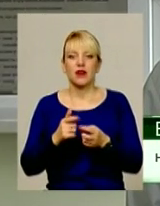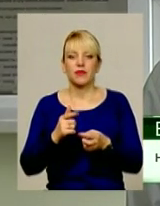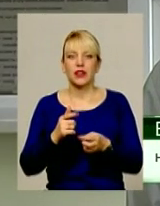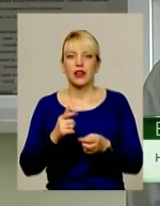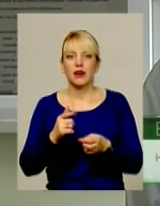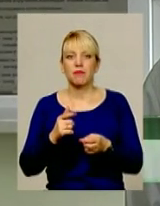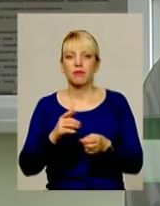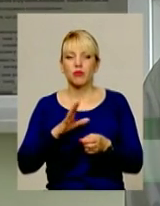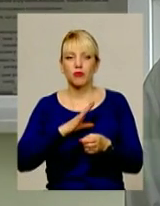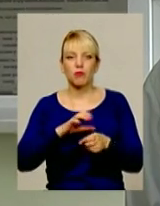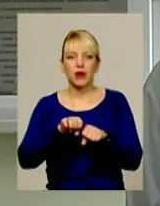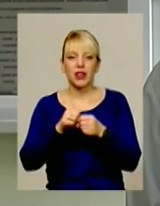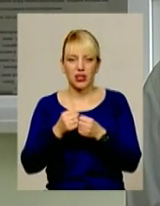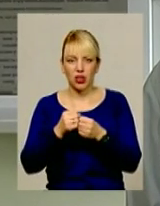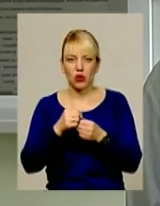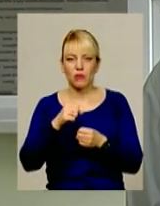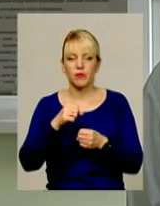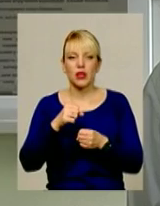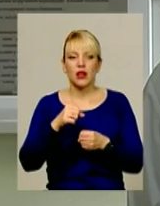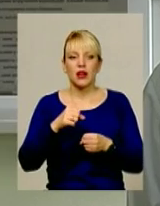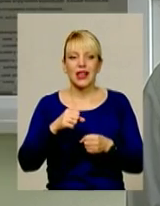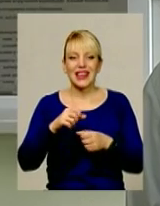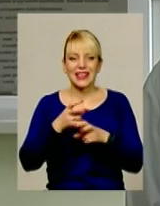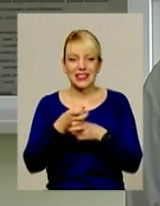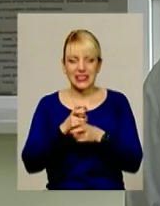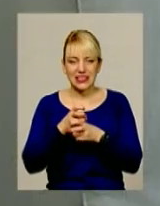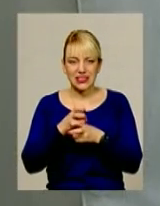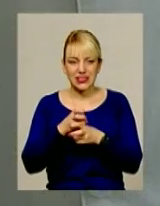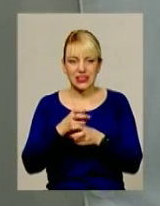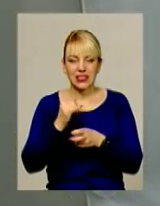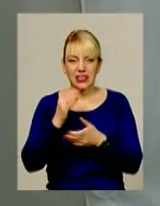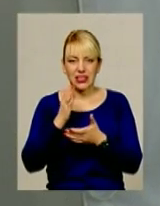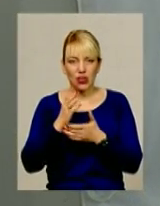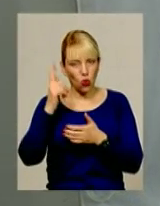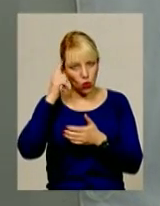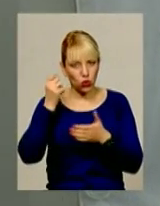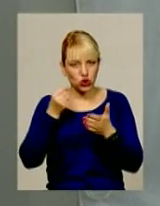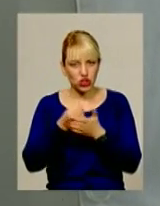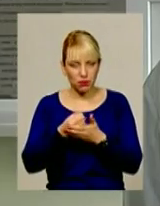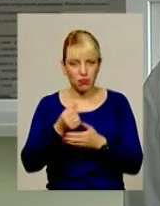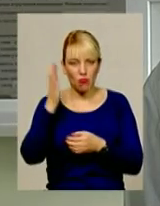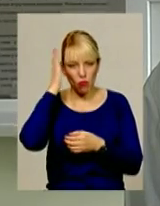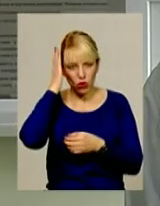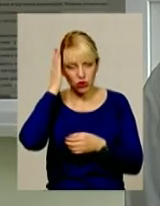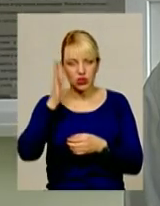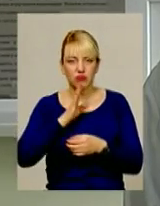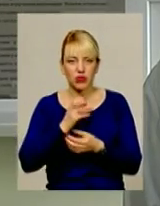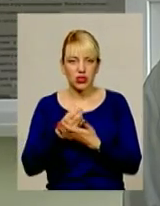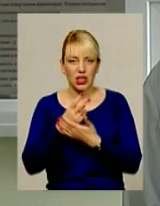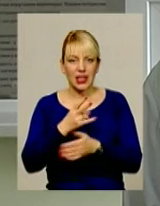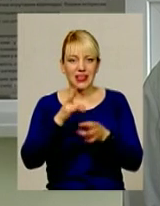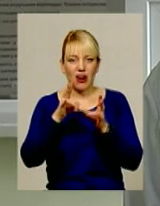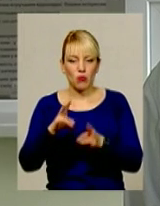як зовнішньої пластинки лобної пазухи, так і внутрішньої пластинки, є ушиб головного мозку. Вона госпіталізовано в травматологічне відділення